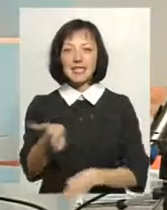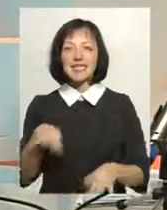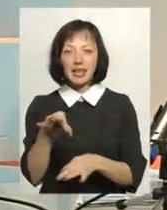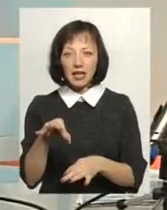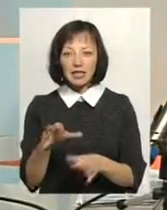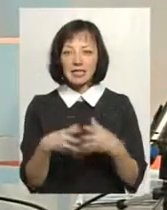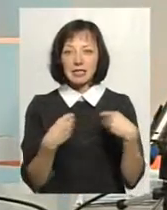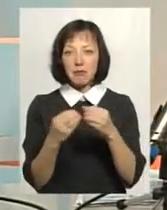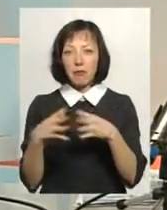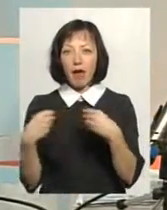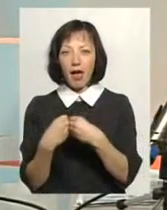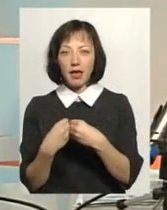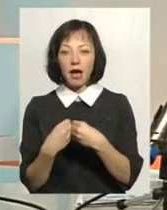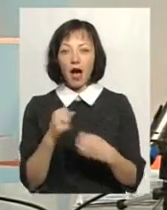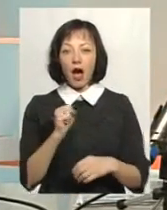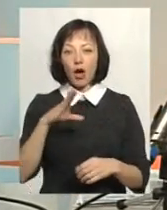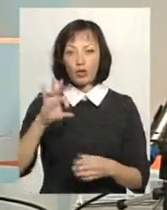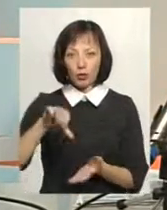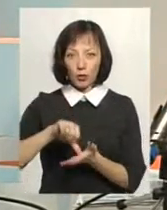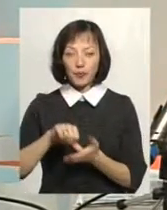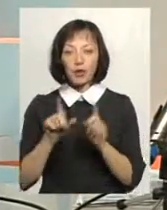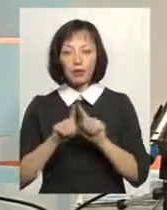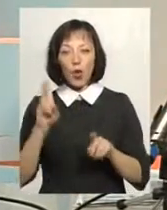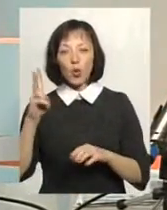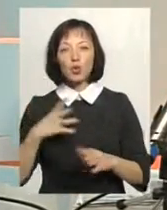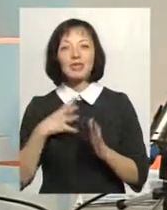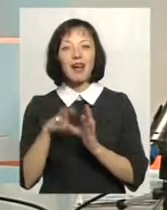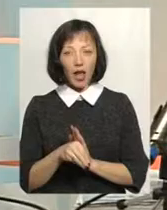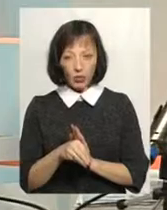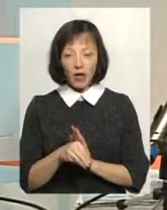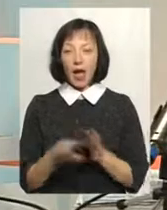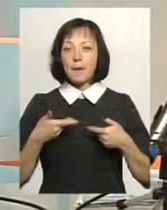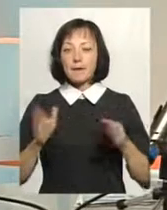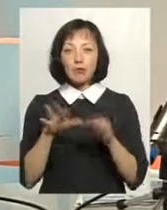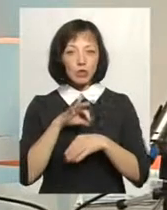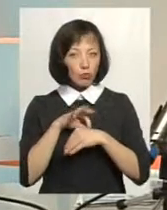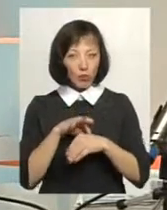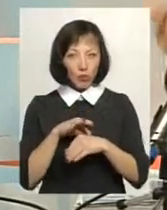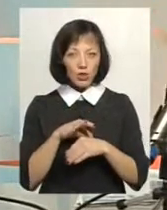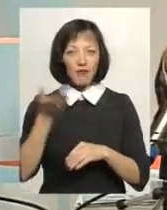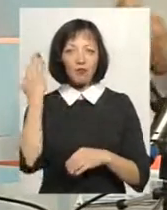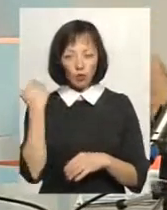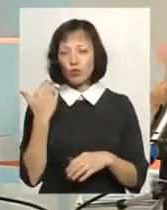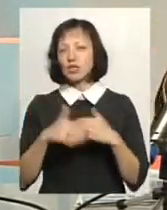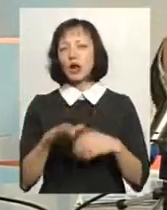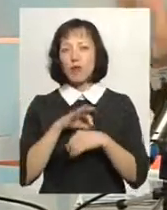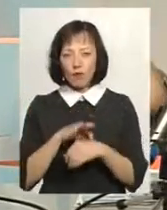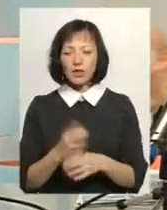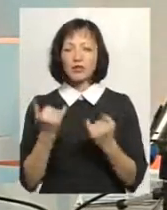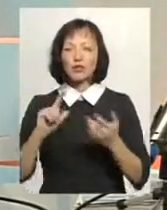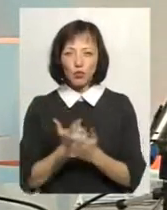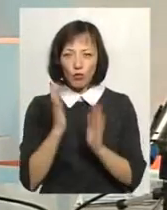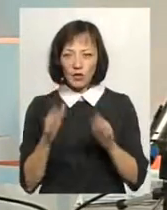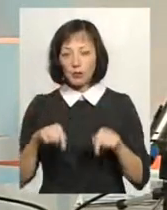сімей, атошників, особливо з тих, хто загинули. Ми будемо проводити, і вже давно проводили, і знову будемо,